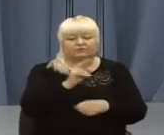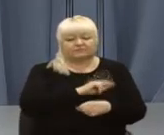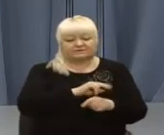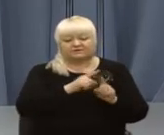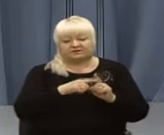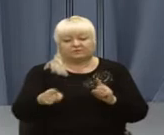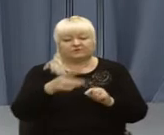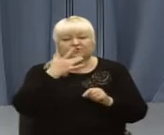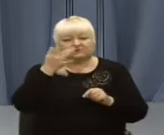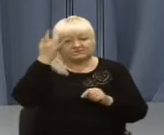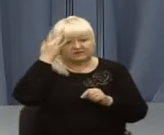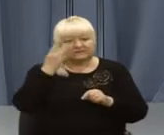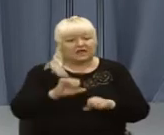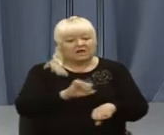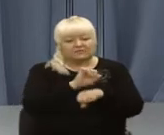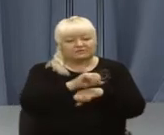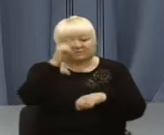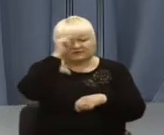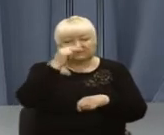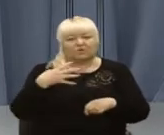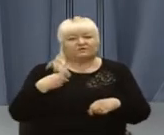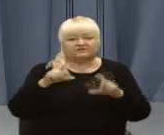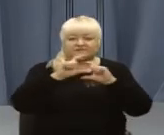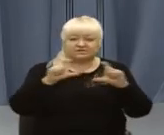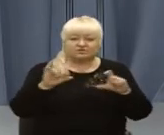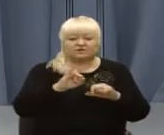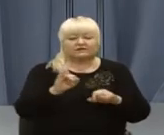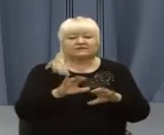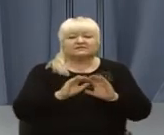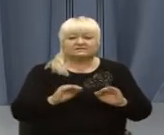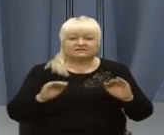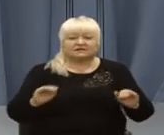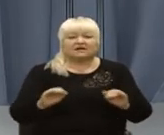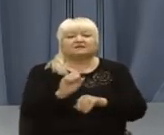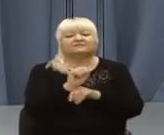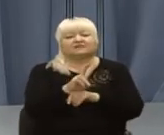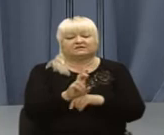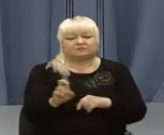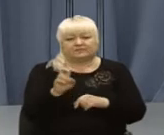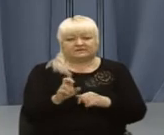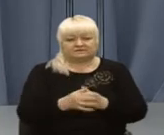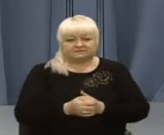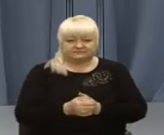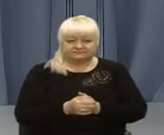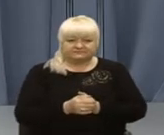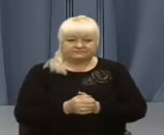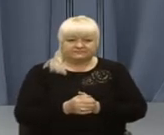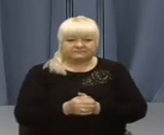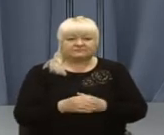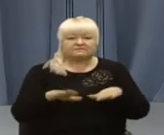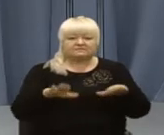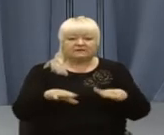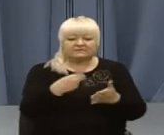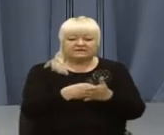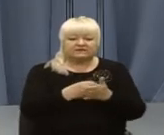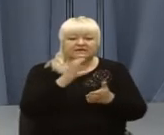упродовж літа. Нагадаю, про зупинили навчання у львівських школах та дитсадках від 12 березня. Місцевий